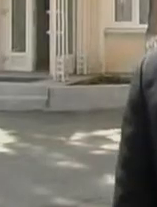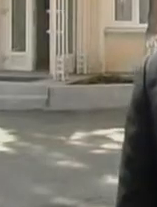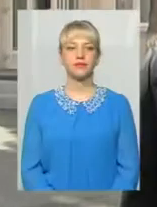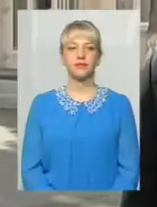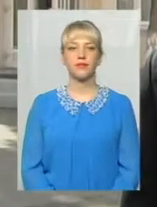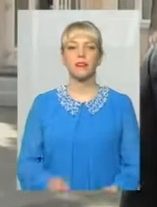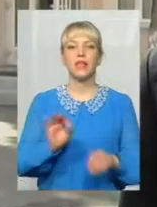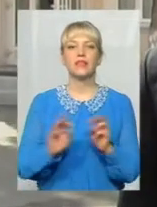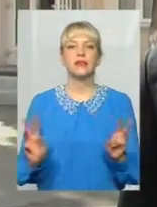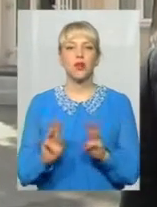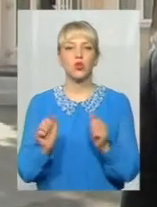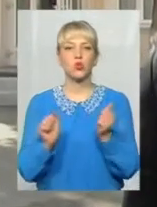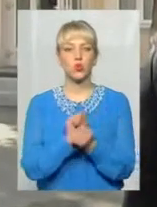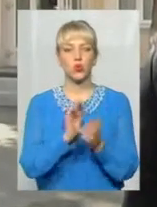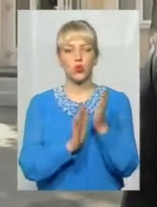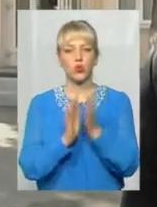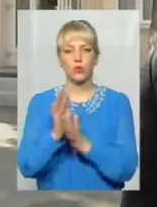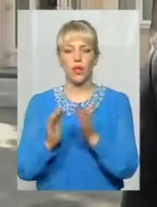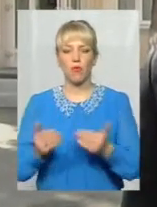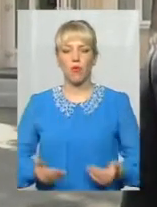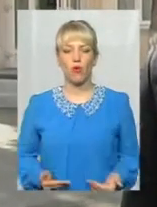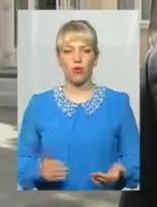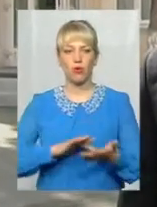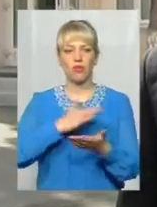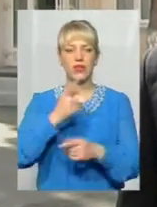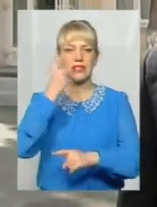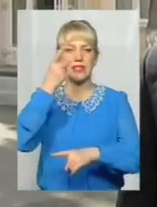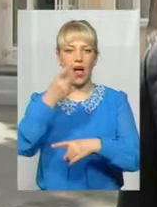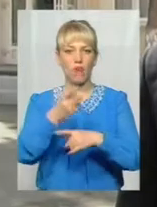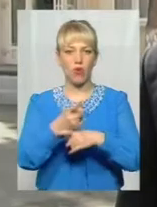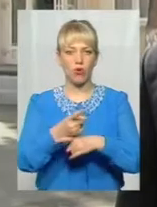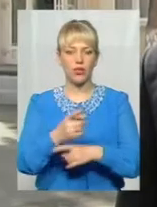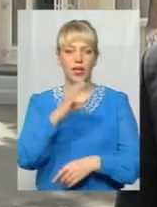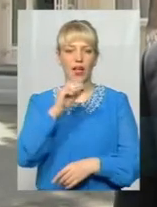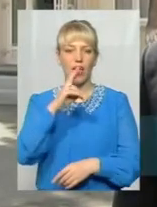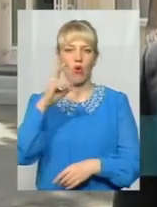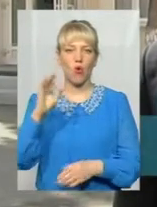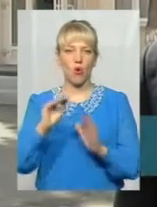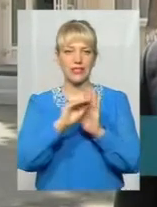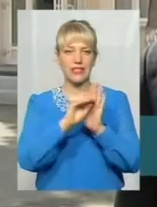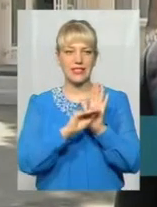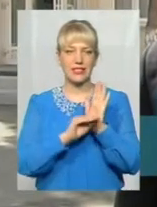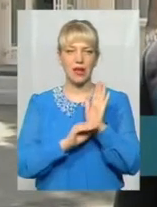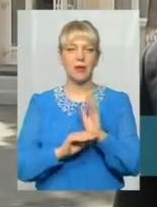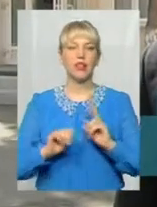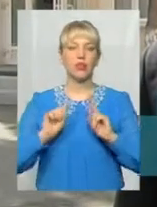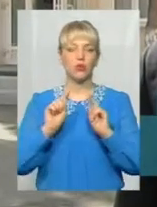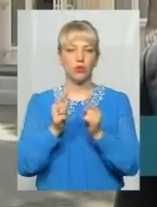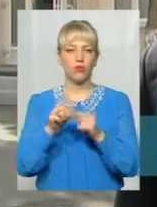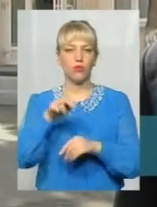Спалювання сухої рослинності побутових відходів категорично заборонено в екосистемах. Тому при